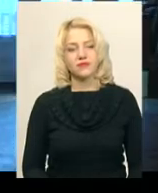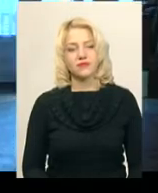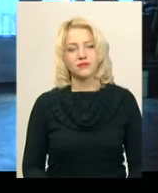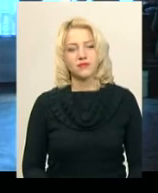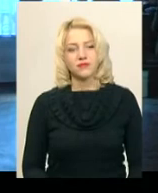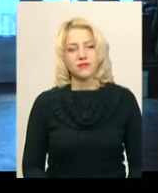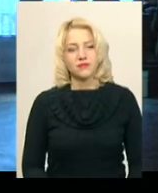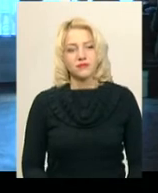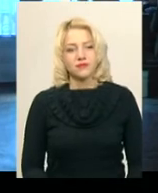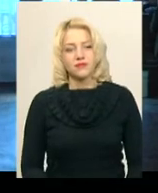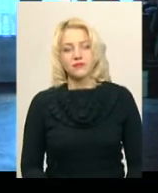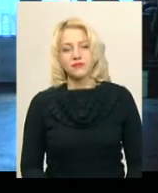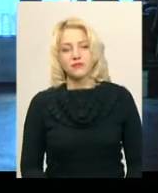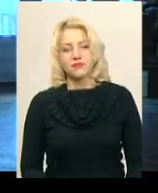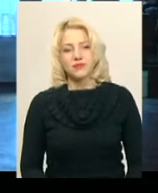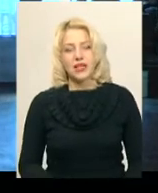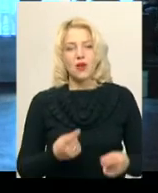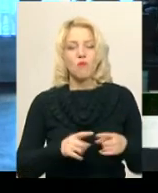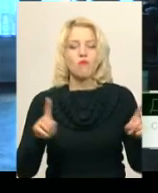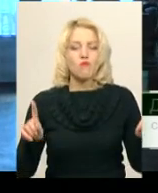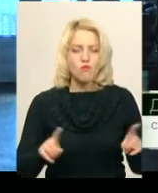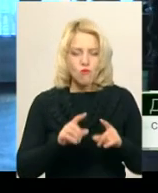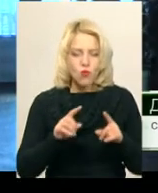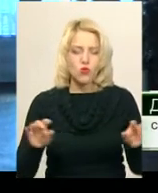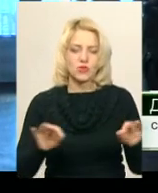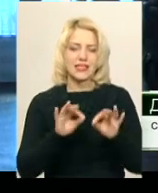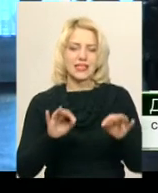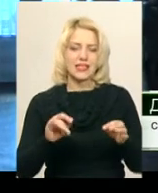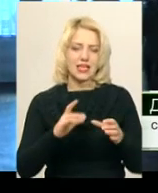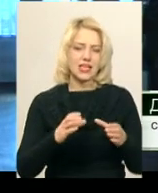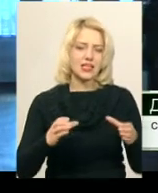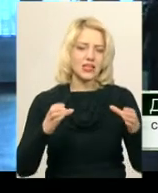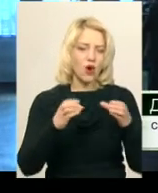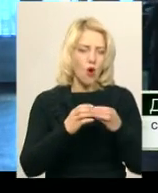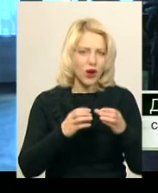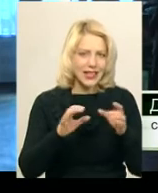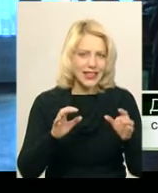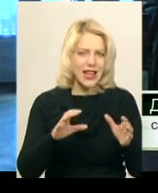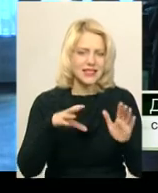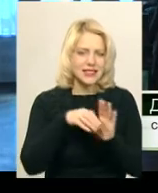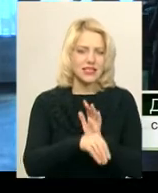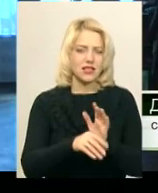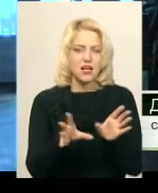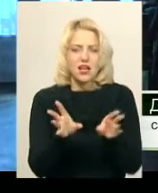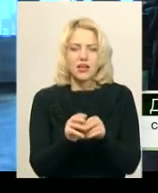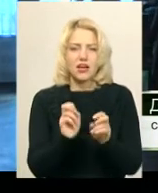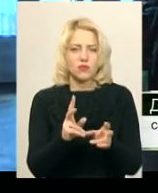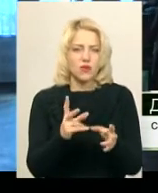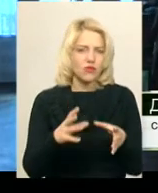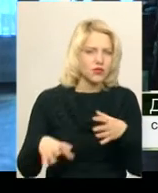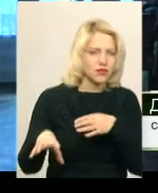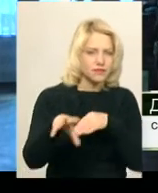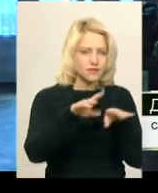Війти в цю музику і оркестру, і солісту, і диригенту, і разом якось на одній хвилі